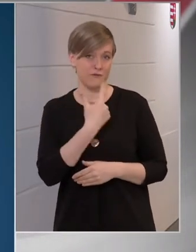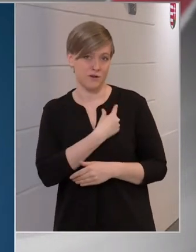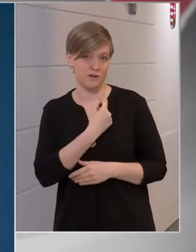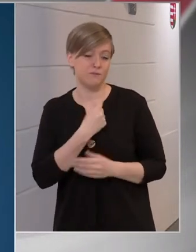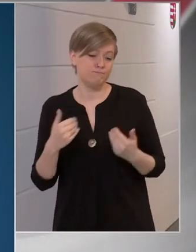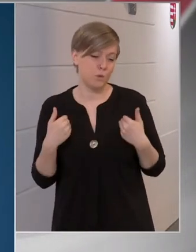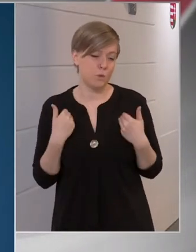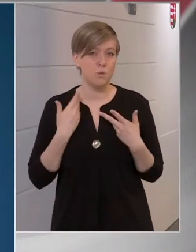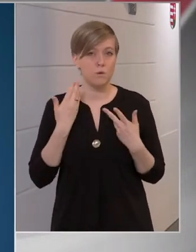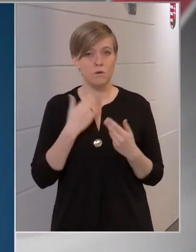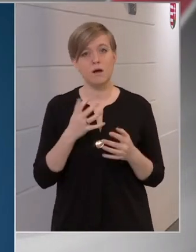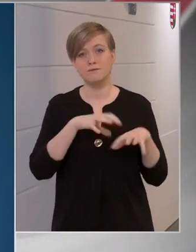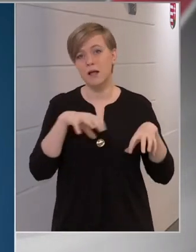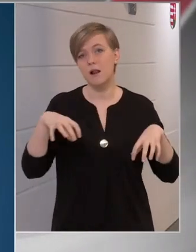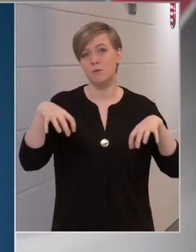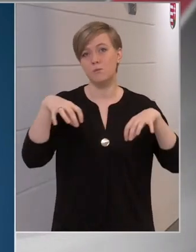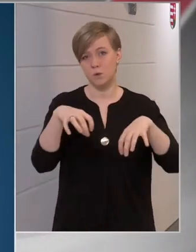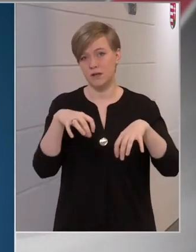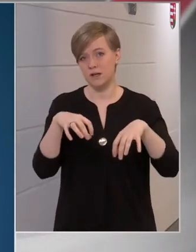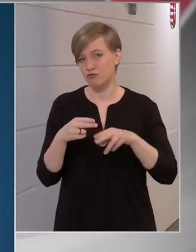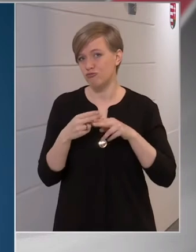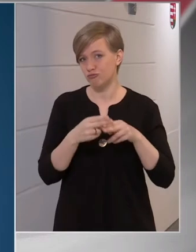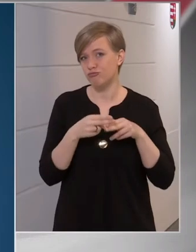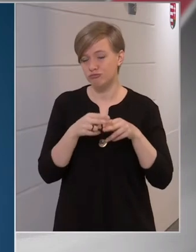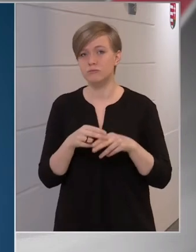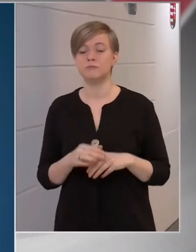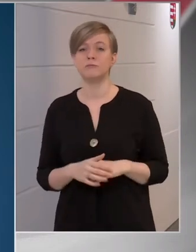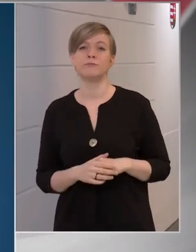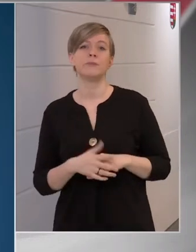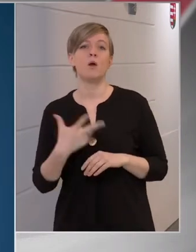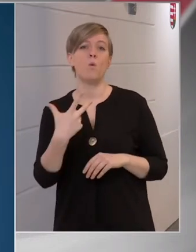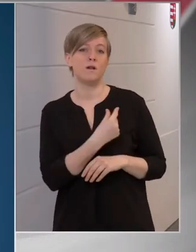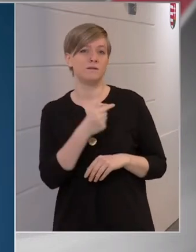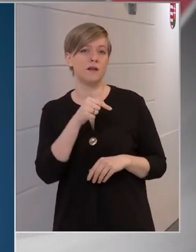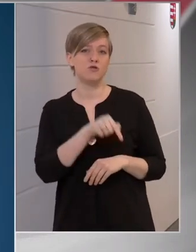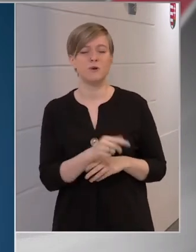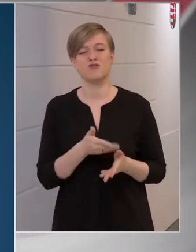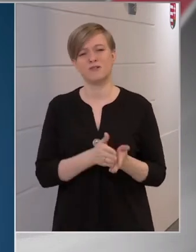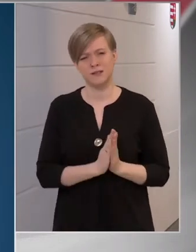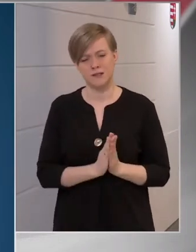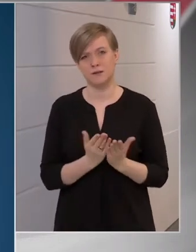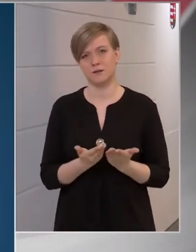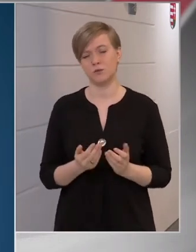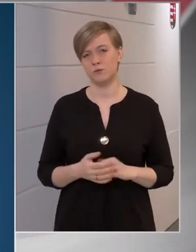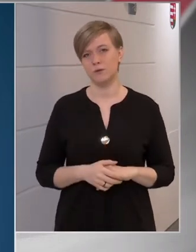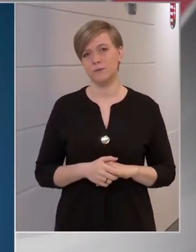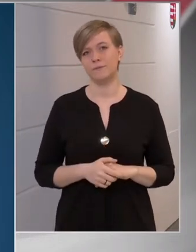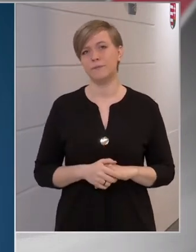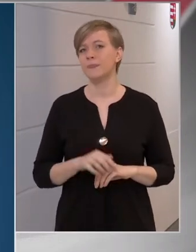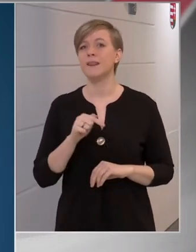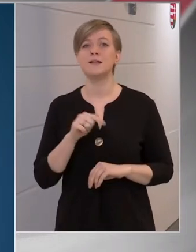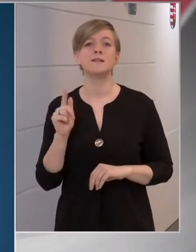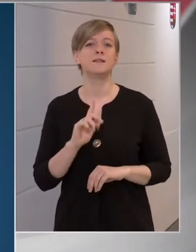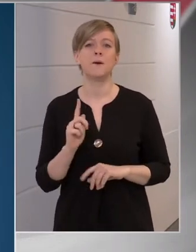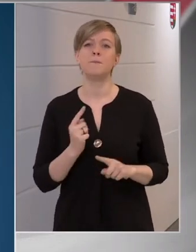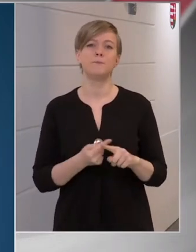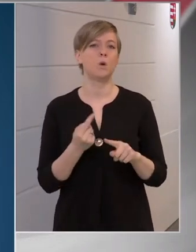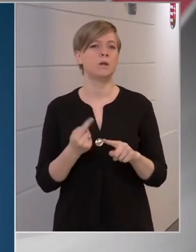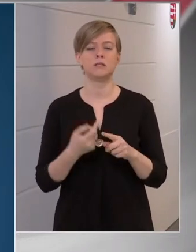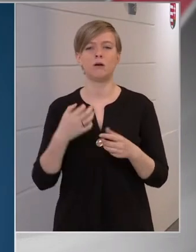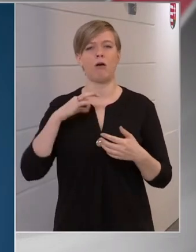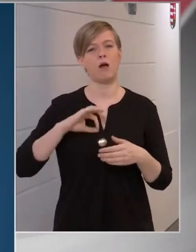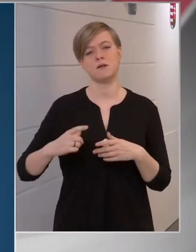annak, hogyha települések közre működnek az oltásokban, csak azt kérjük, hogy ez nem a politikai